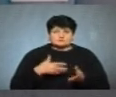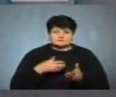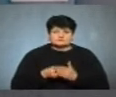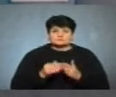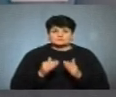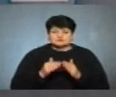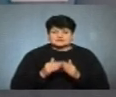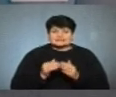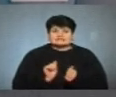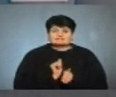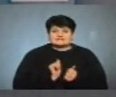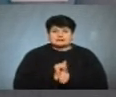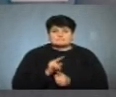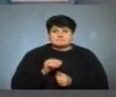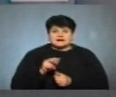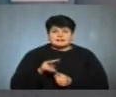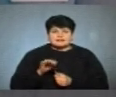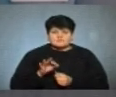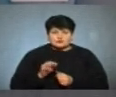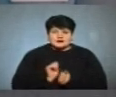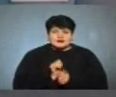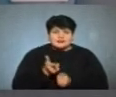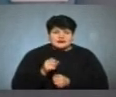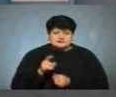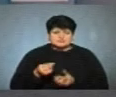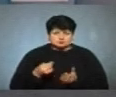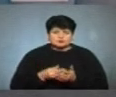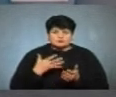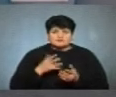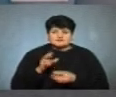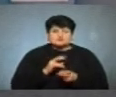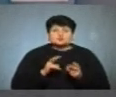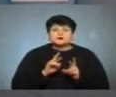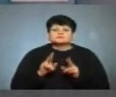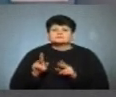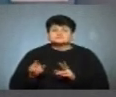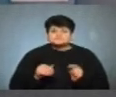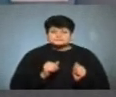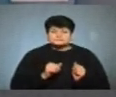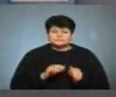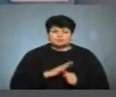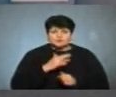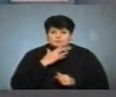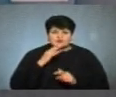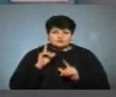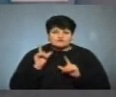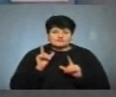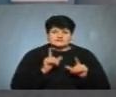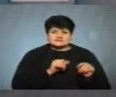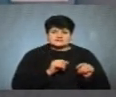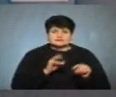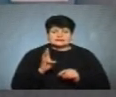твердим паливом, газ дорогий, і все-таки всі шукають альтернативу. Було багато виїздів на